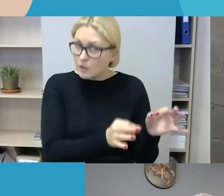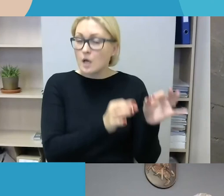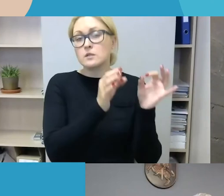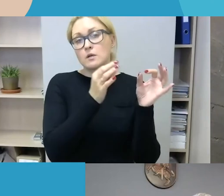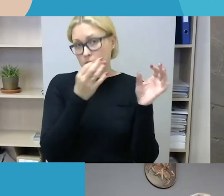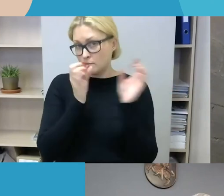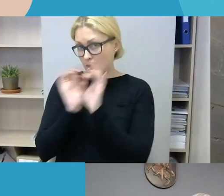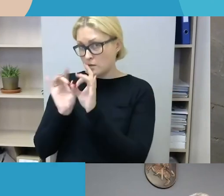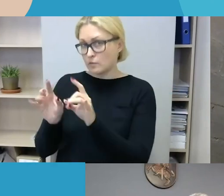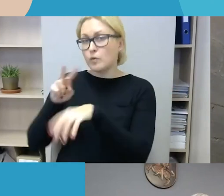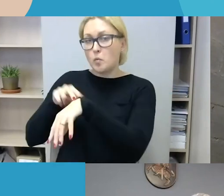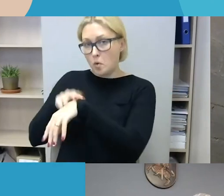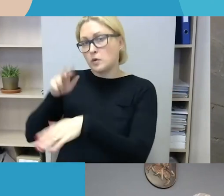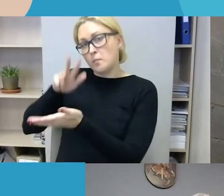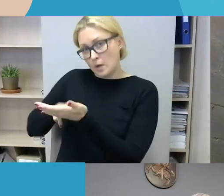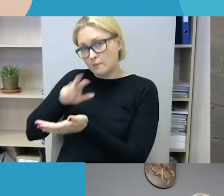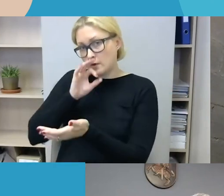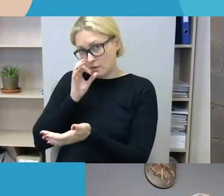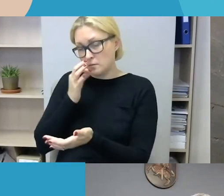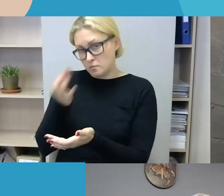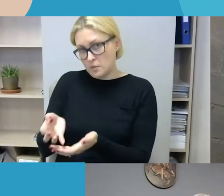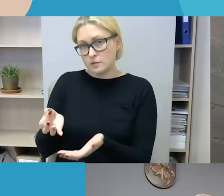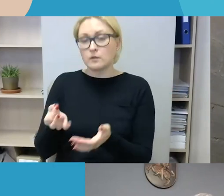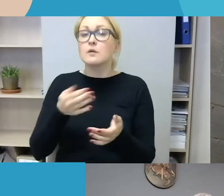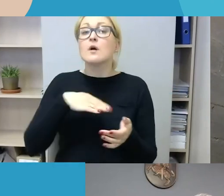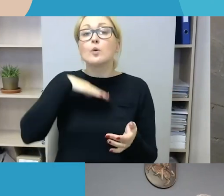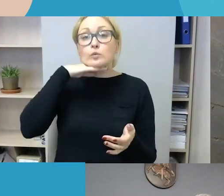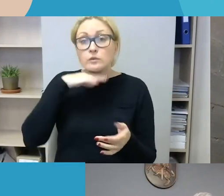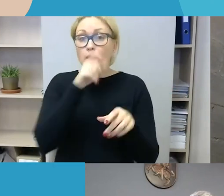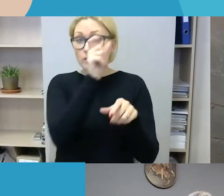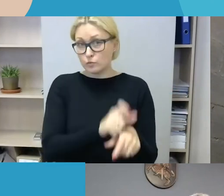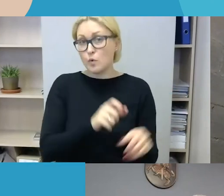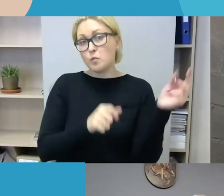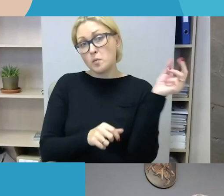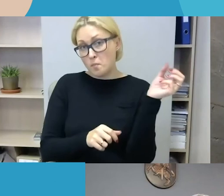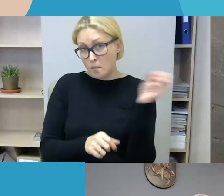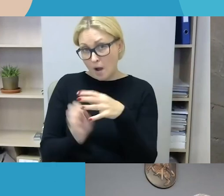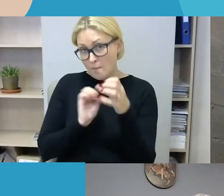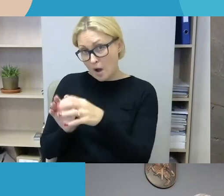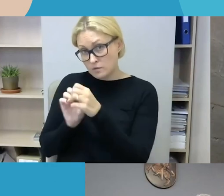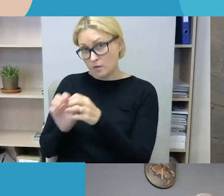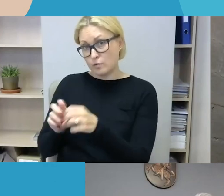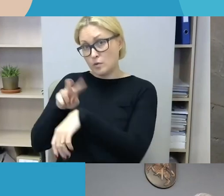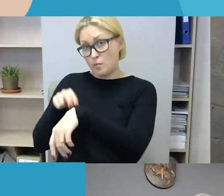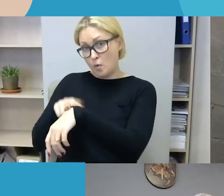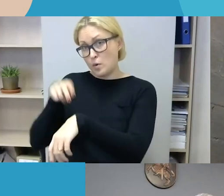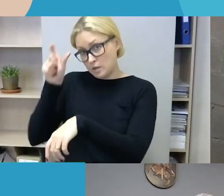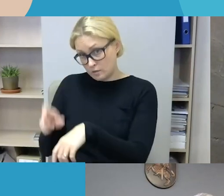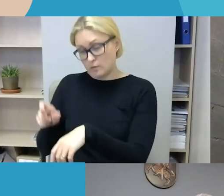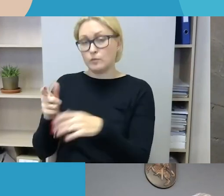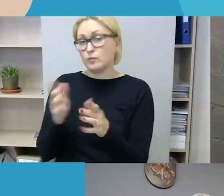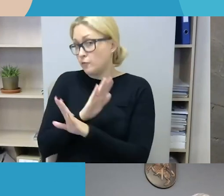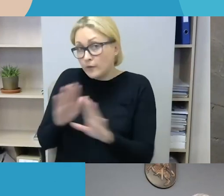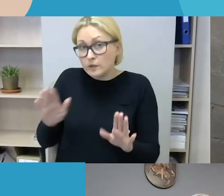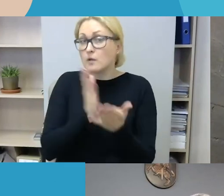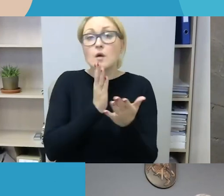Dažnu atveju mūsų užtenka tiesiog žmogaus žodžių, pasakymų. Policijos pareigūnas tiesiog jis pats